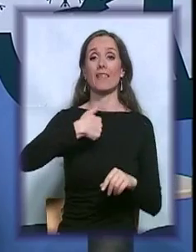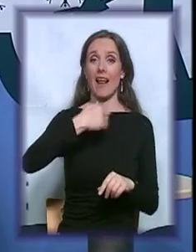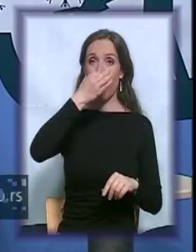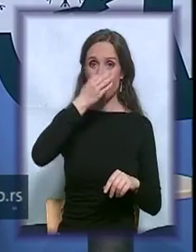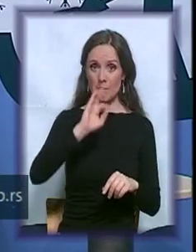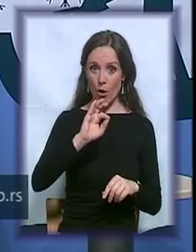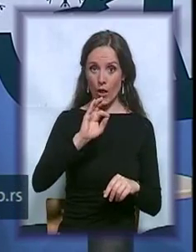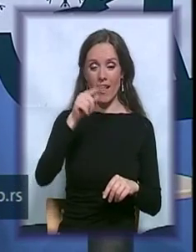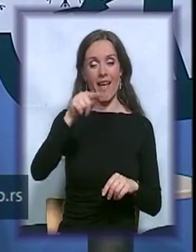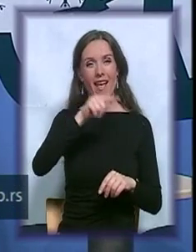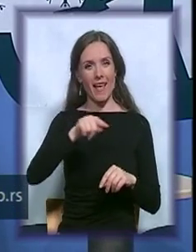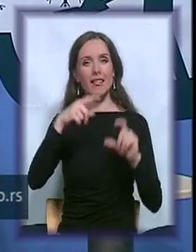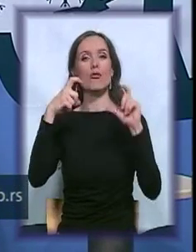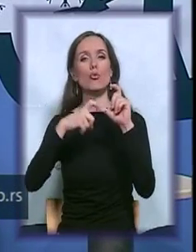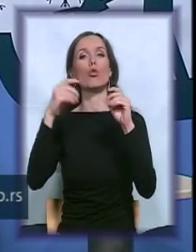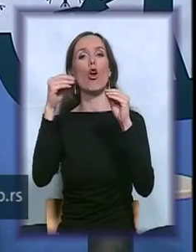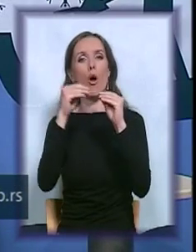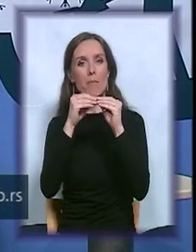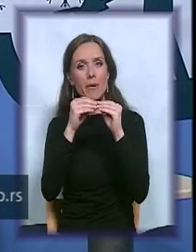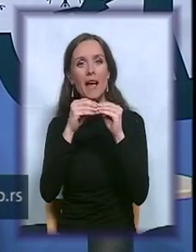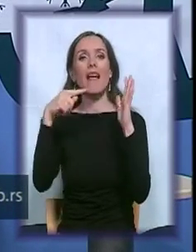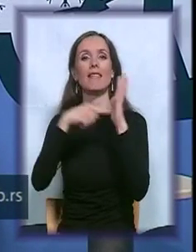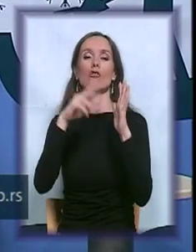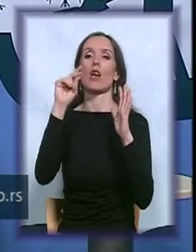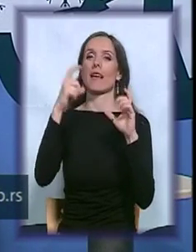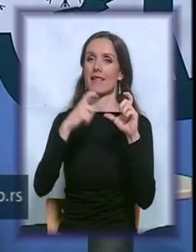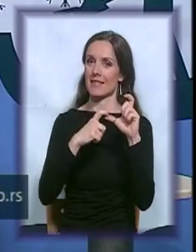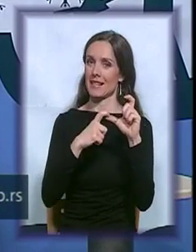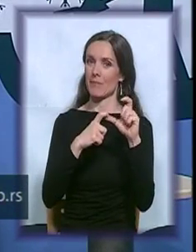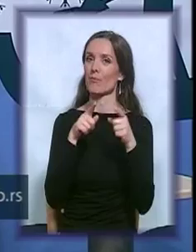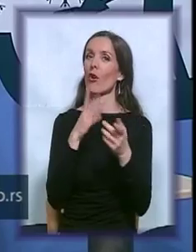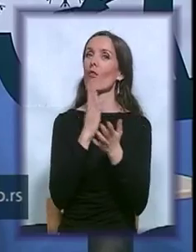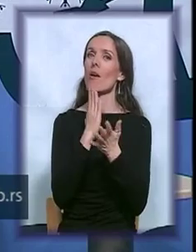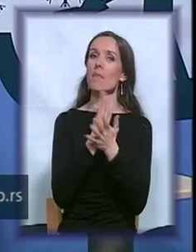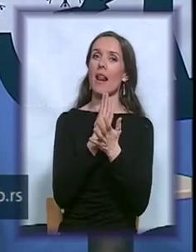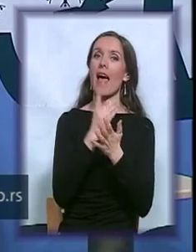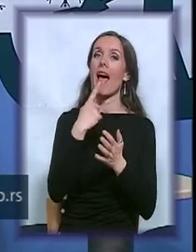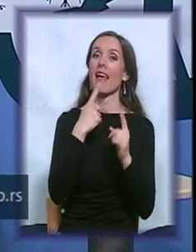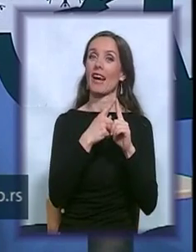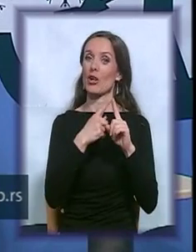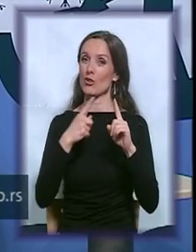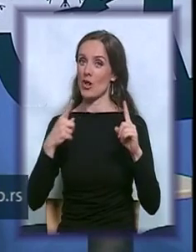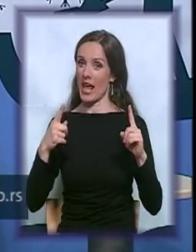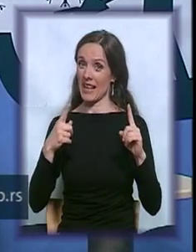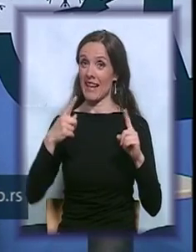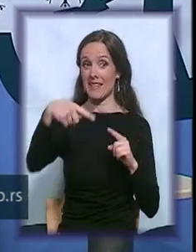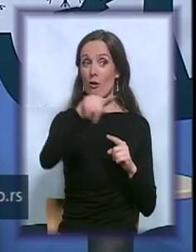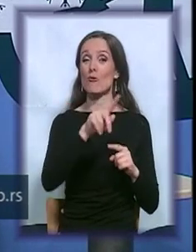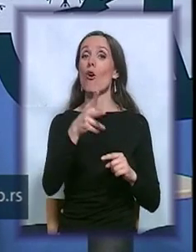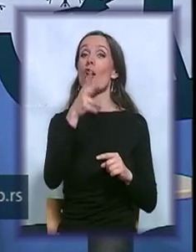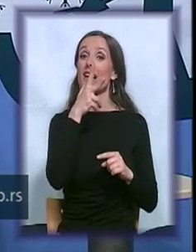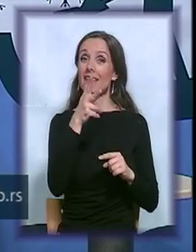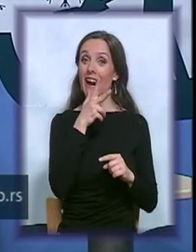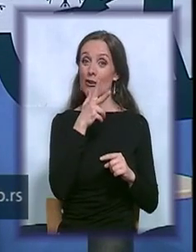.atstudio.b.rs. Ovo je bila rečenica koju su tražili da upravo onako kako